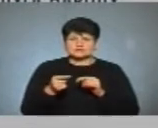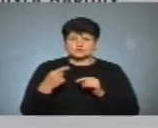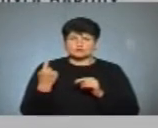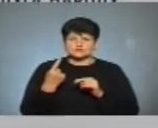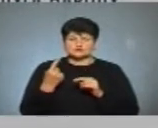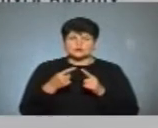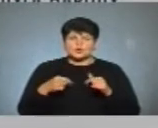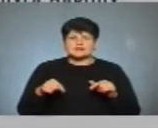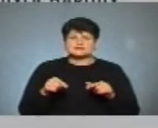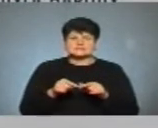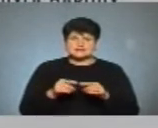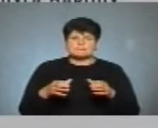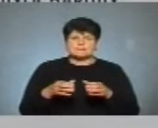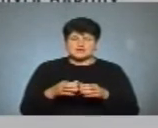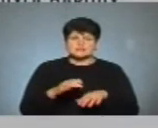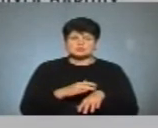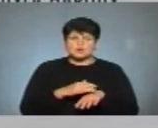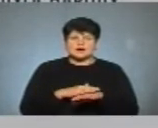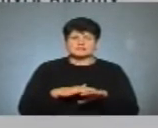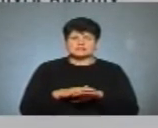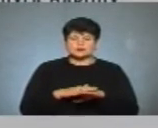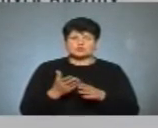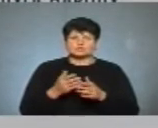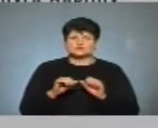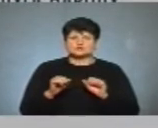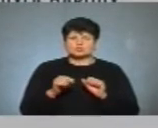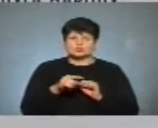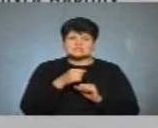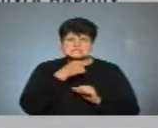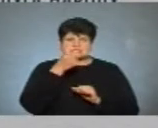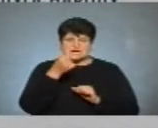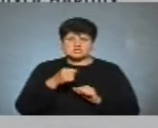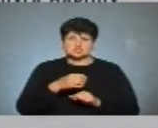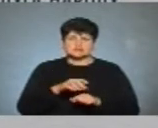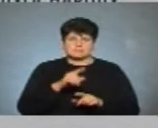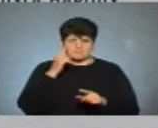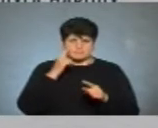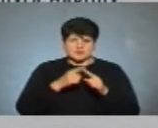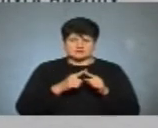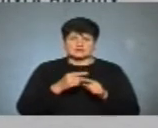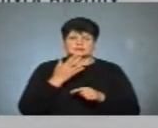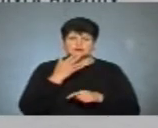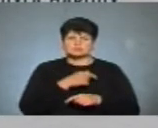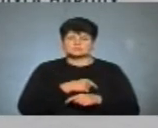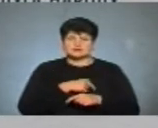обласної організації партії «Слуга народу», якою керує його старший брат, нардеп Володимир Гевко.